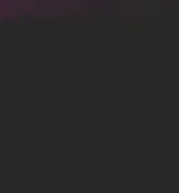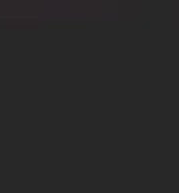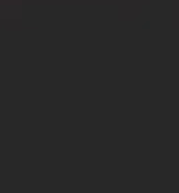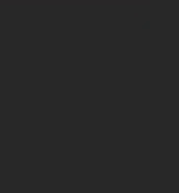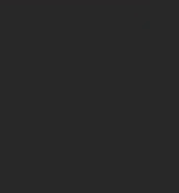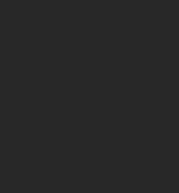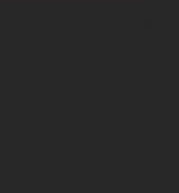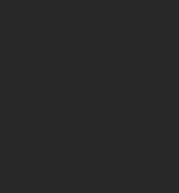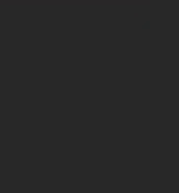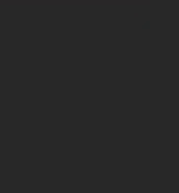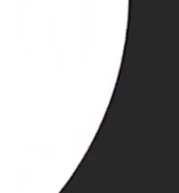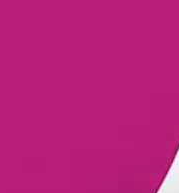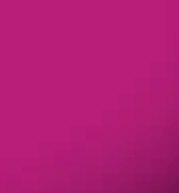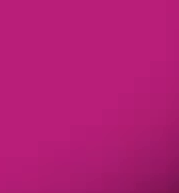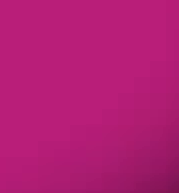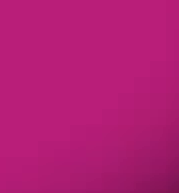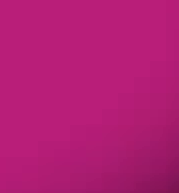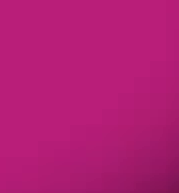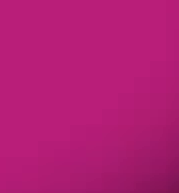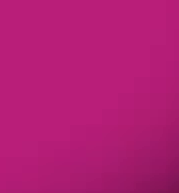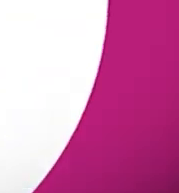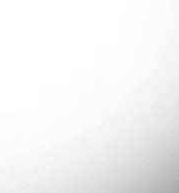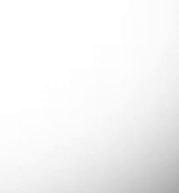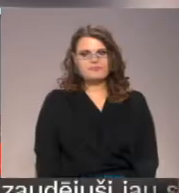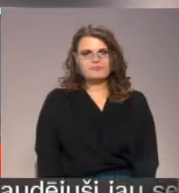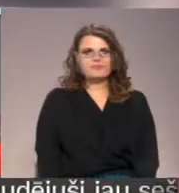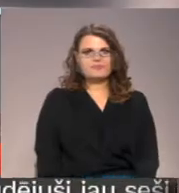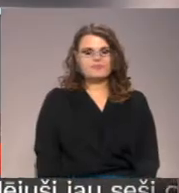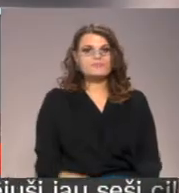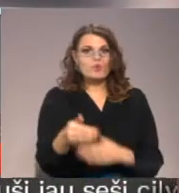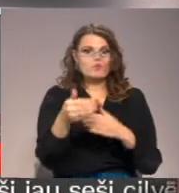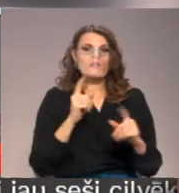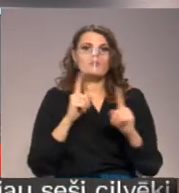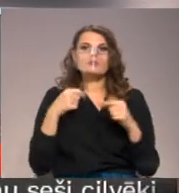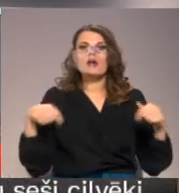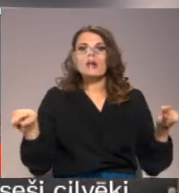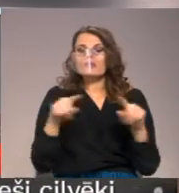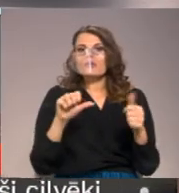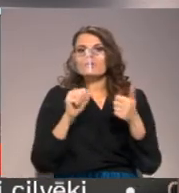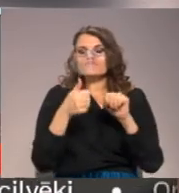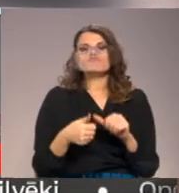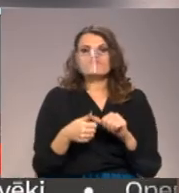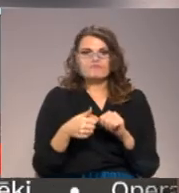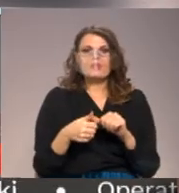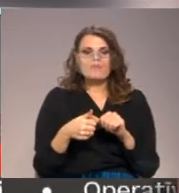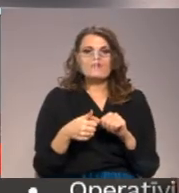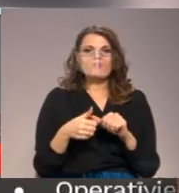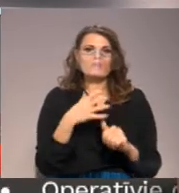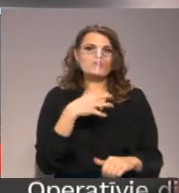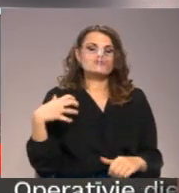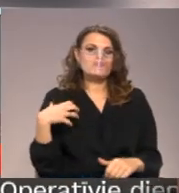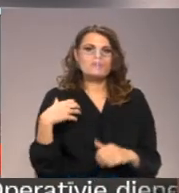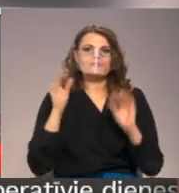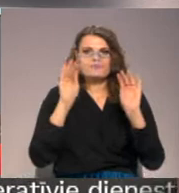Re! Viss ēters ir te! Tojoties administratīvi teritoriālajai reformai,